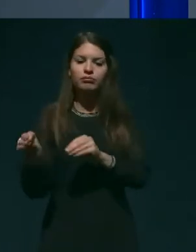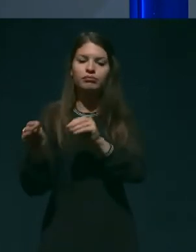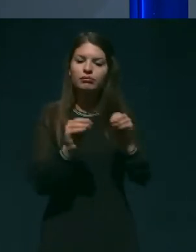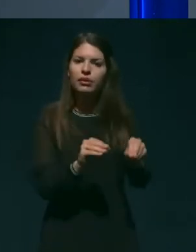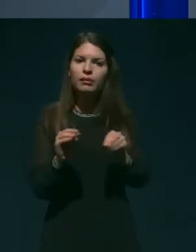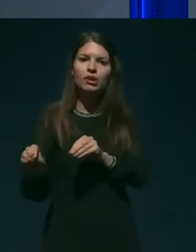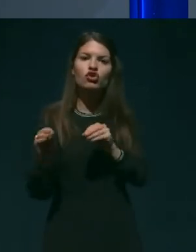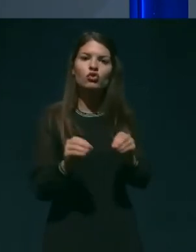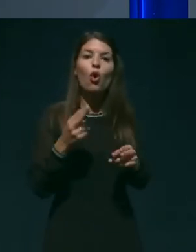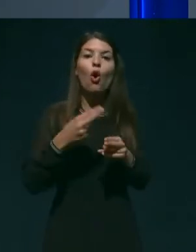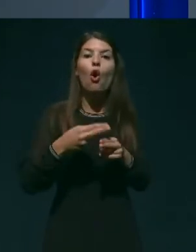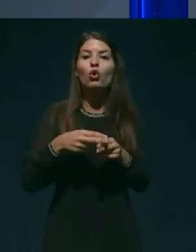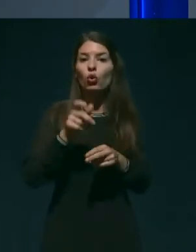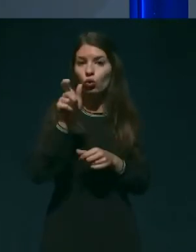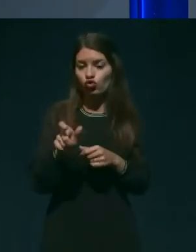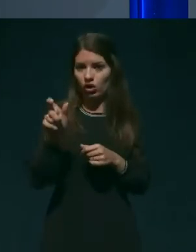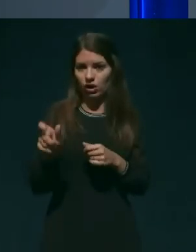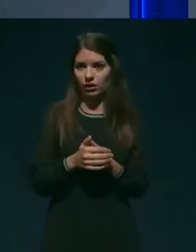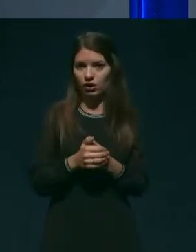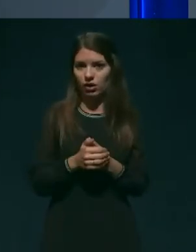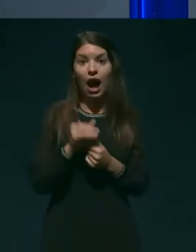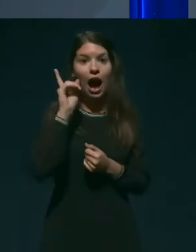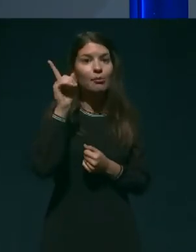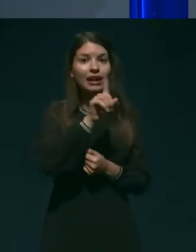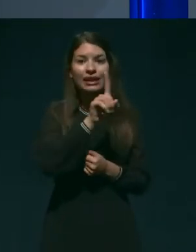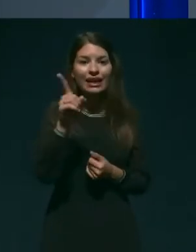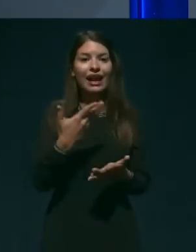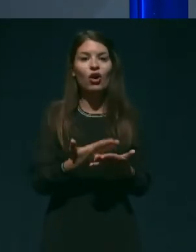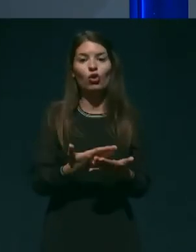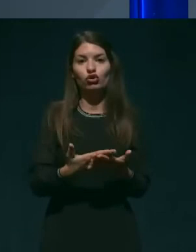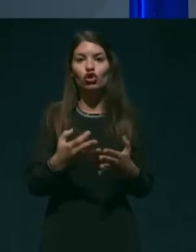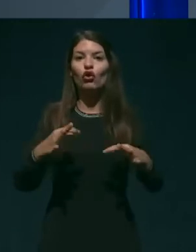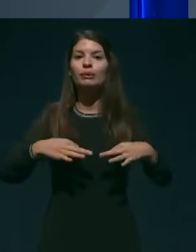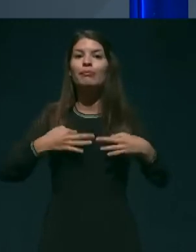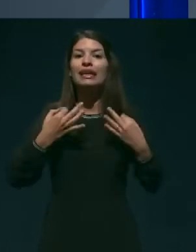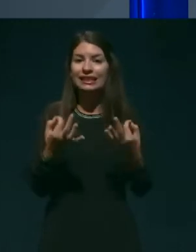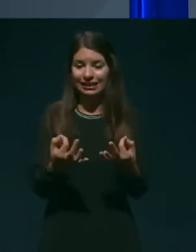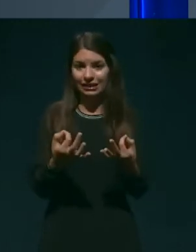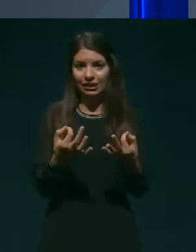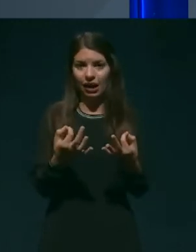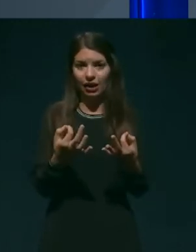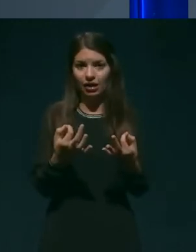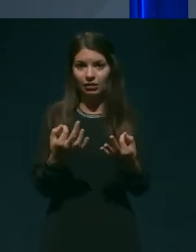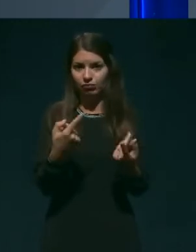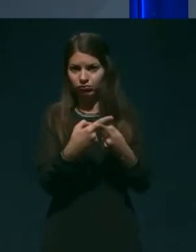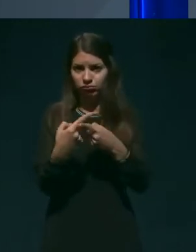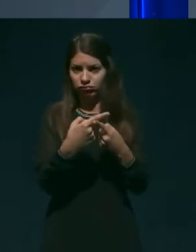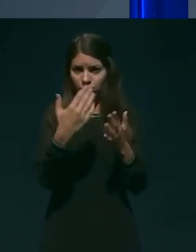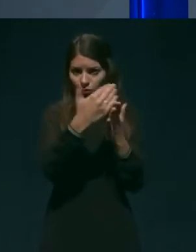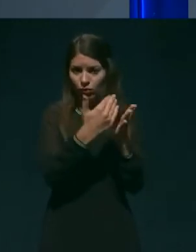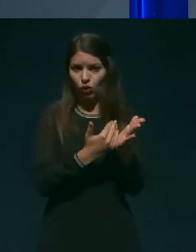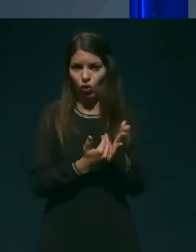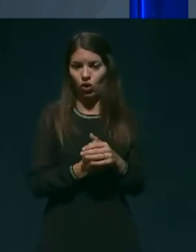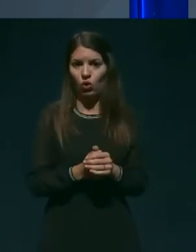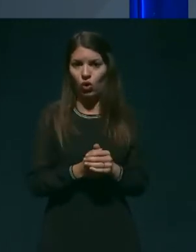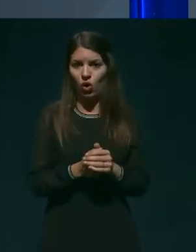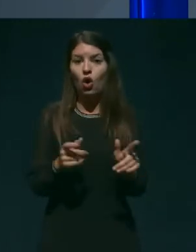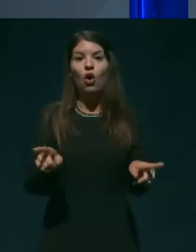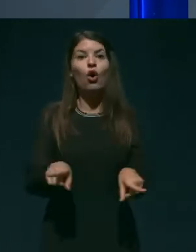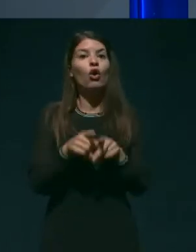s tem, še enkrat ne na podlagi medicinske indikacije, kar velja sicer pri